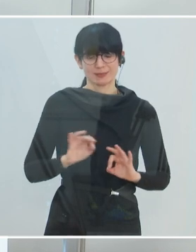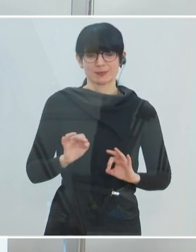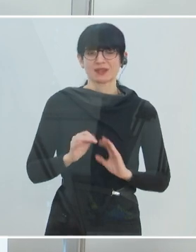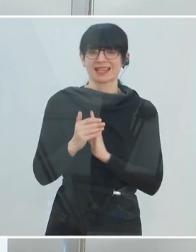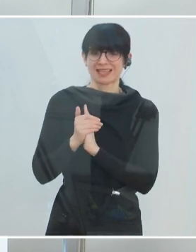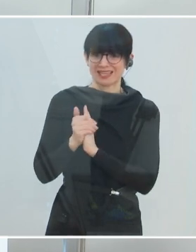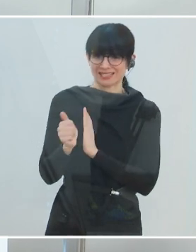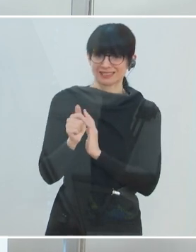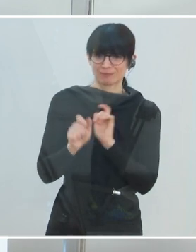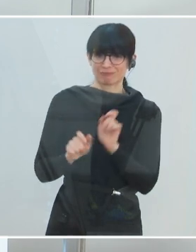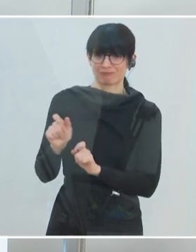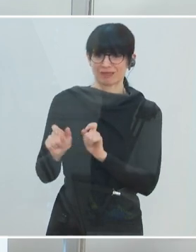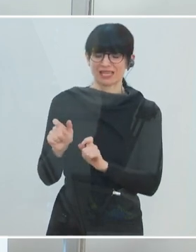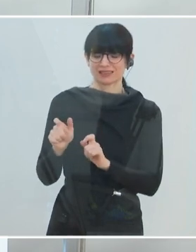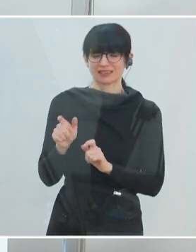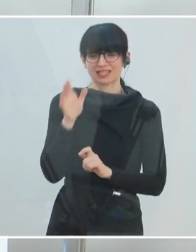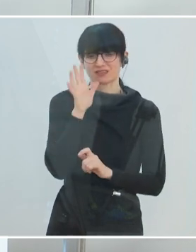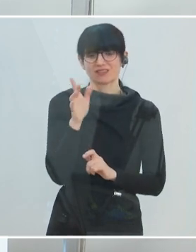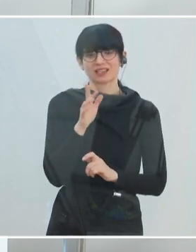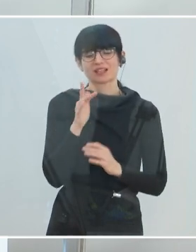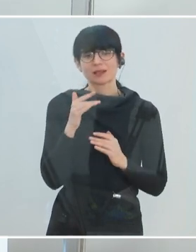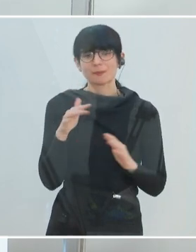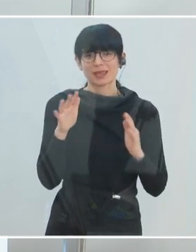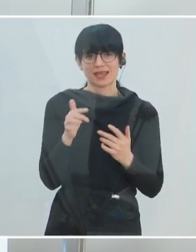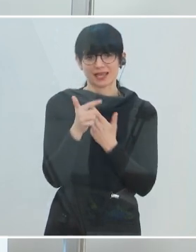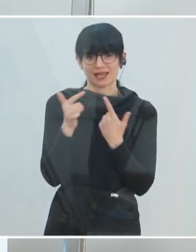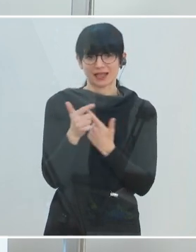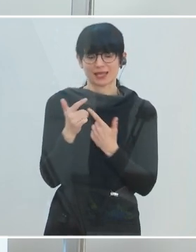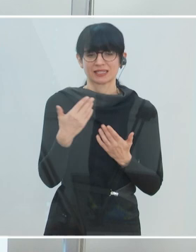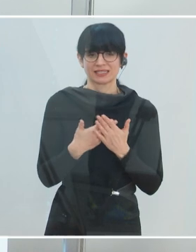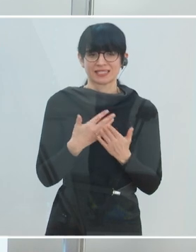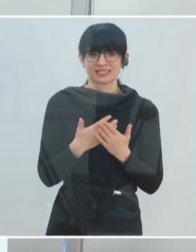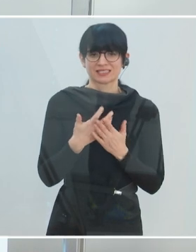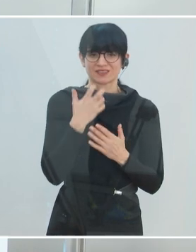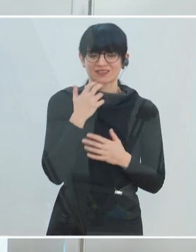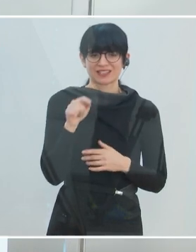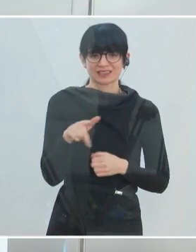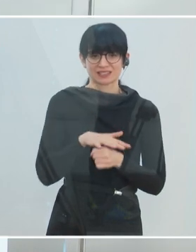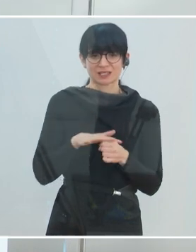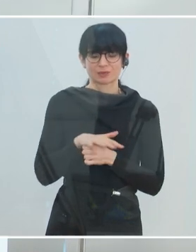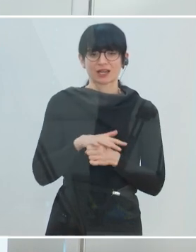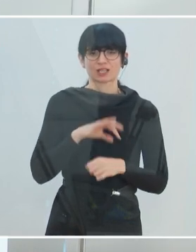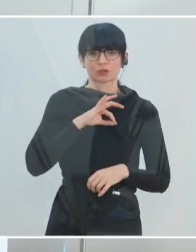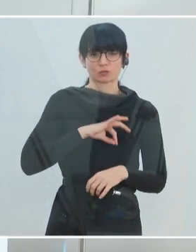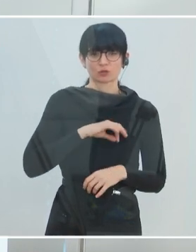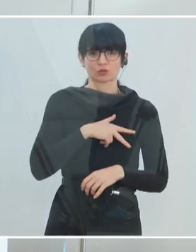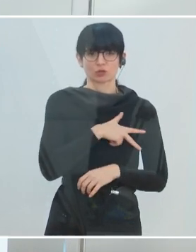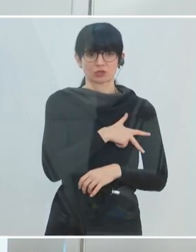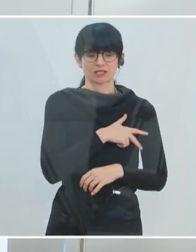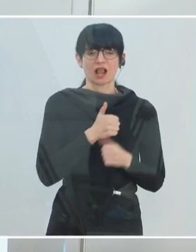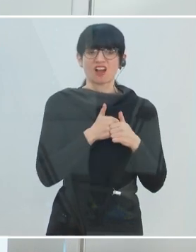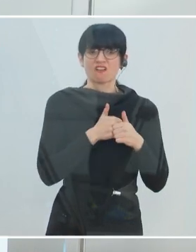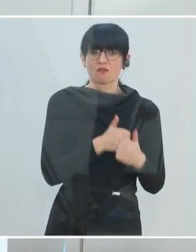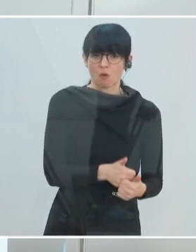darauf zu sprechen kommen. Und deswegen wollen wir diesen Bereich psychosozialer Folgen der Pandemie